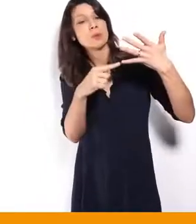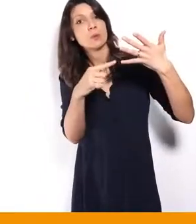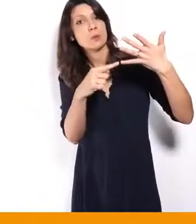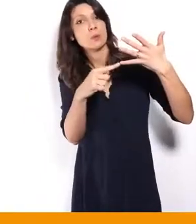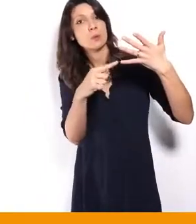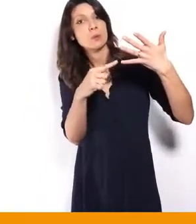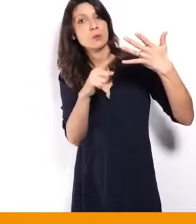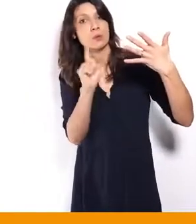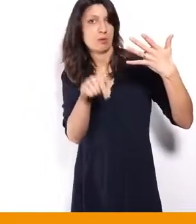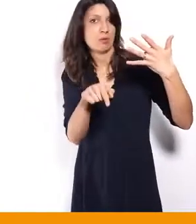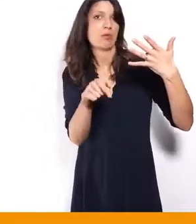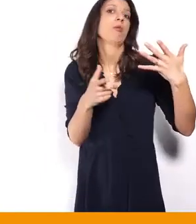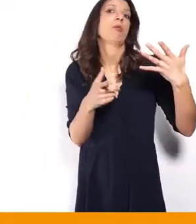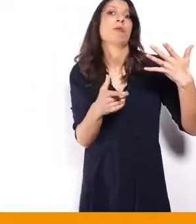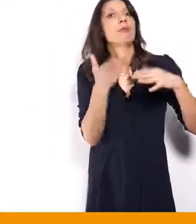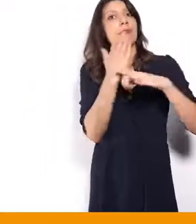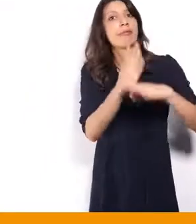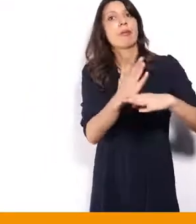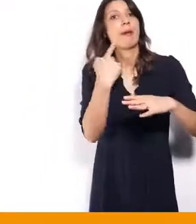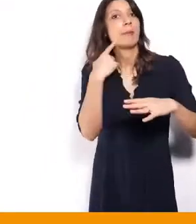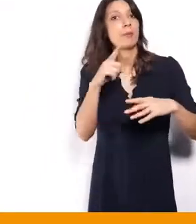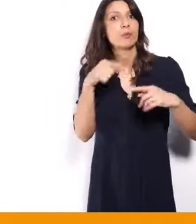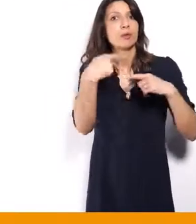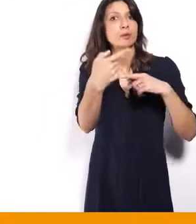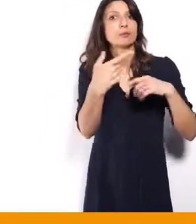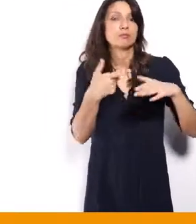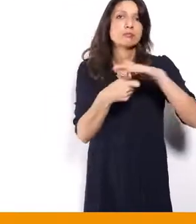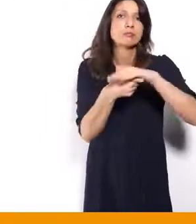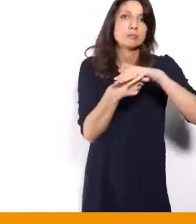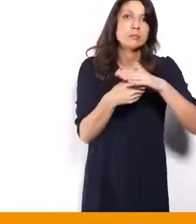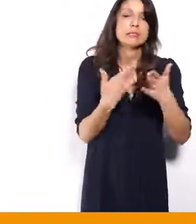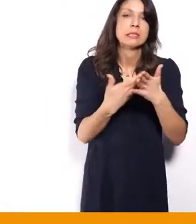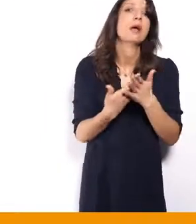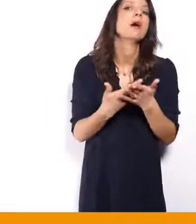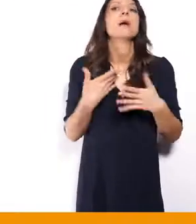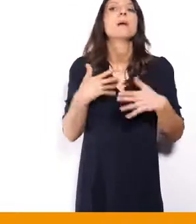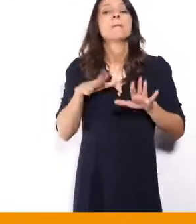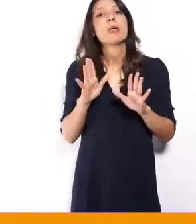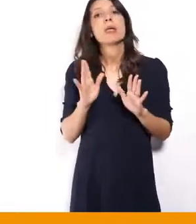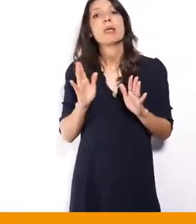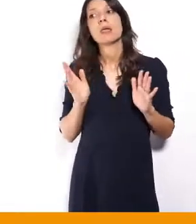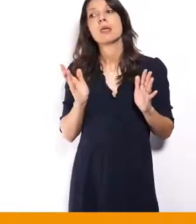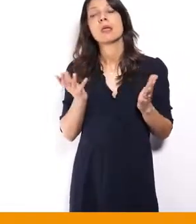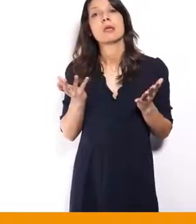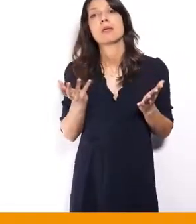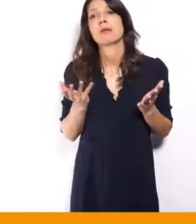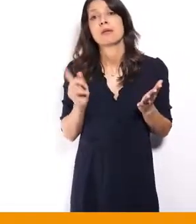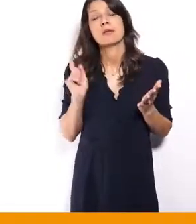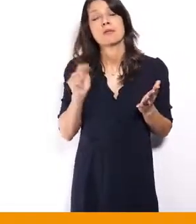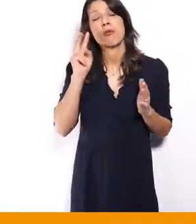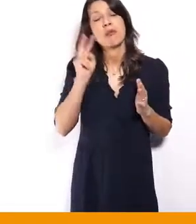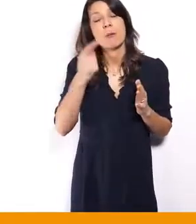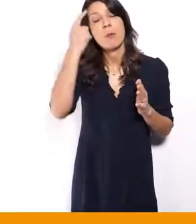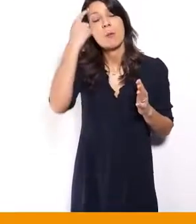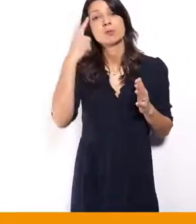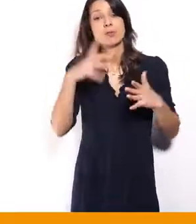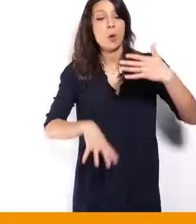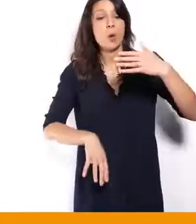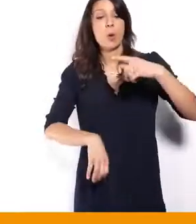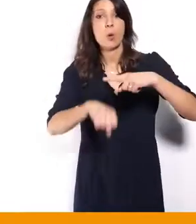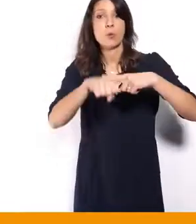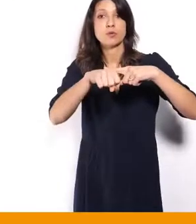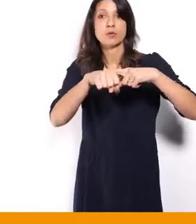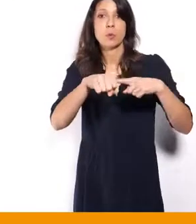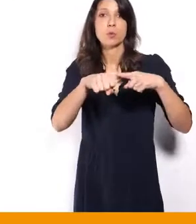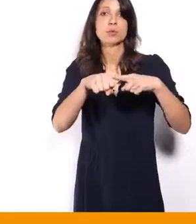la sécurité sociale qui a été créée par le gouvernement. Mais au-delà du terme, peu importe, c'est vraiment de se dire que la compensation doit